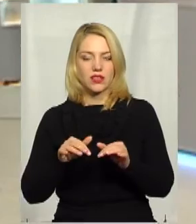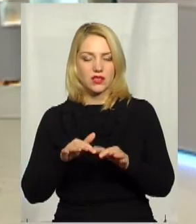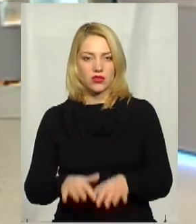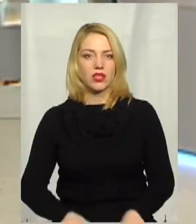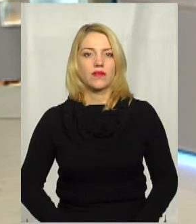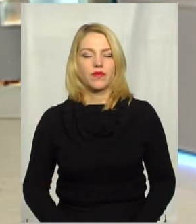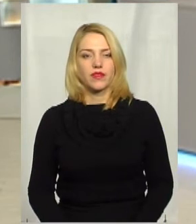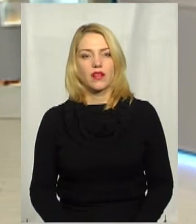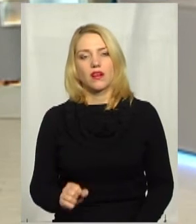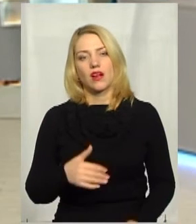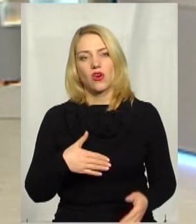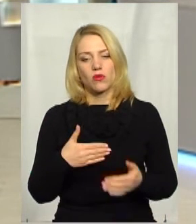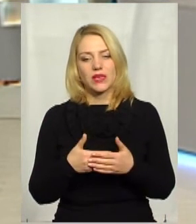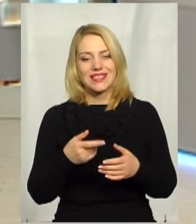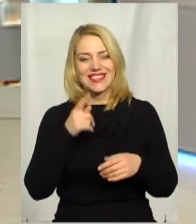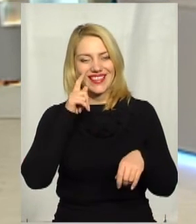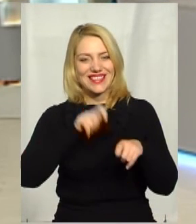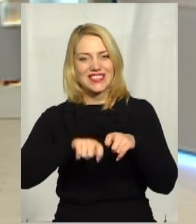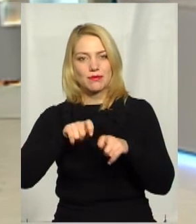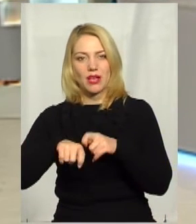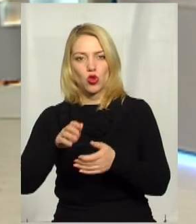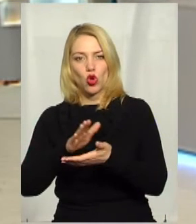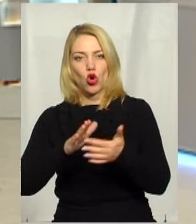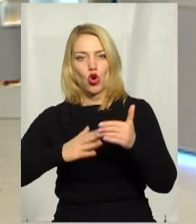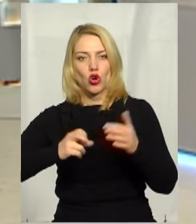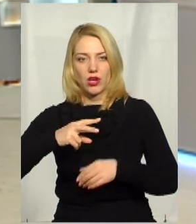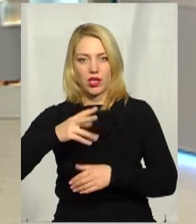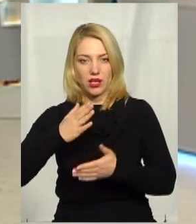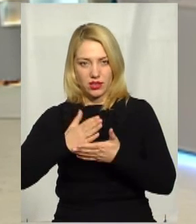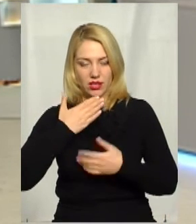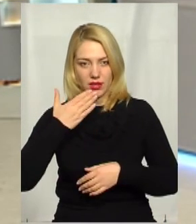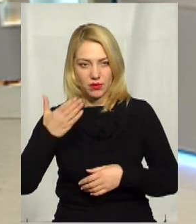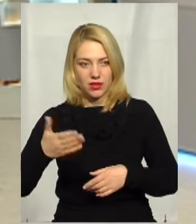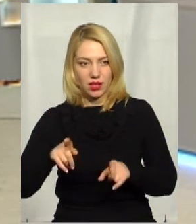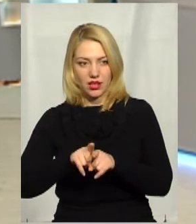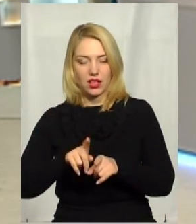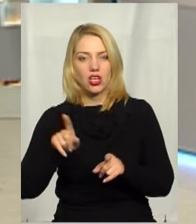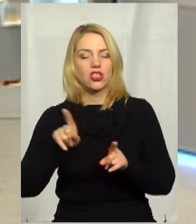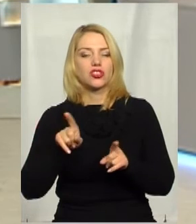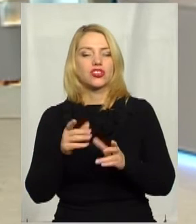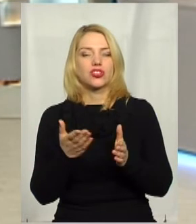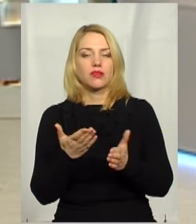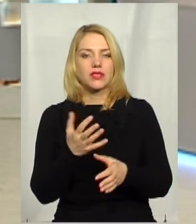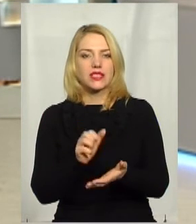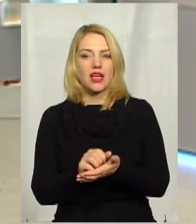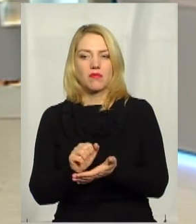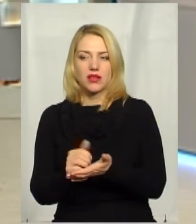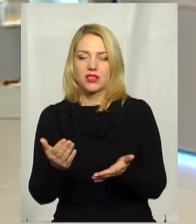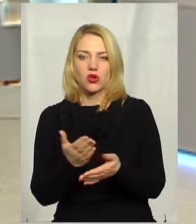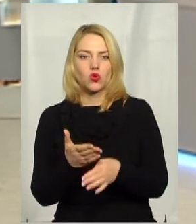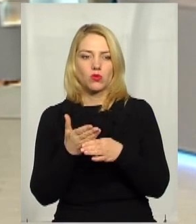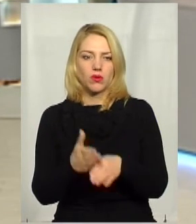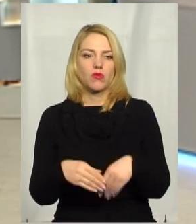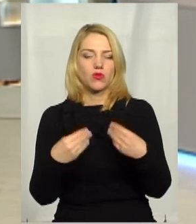громадські інспектори є таке? Є таке громадські. Чим вони займаються? Яку